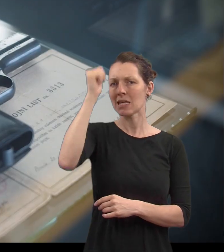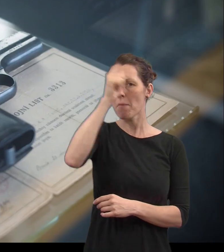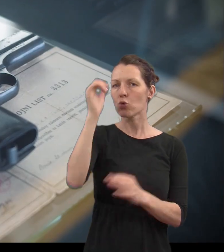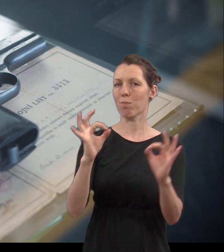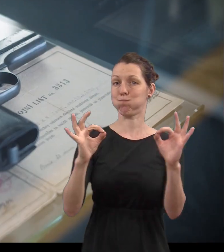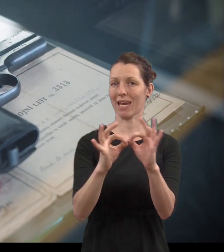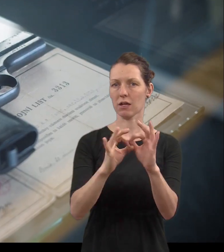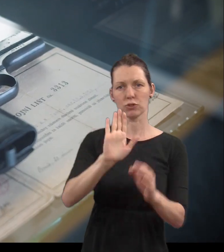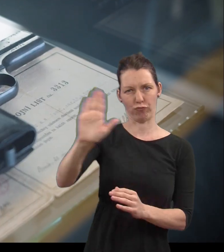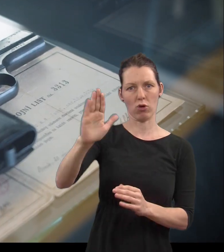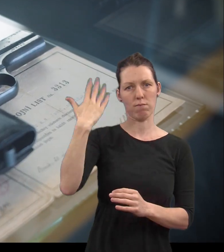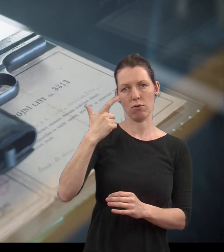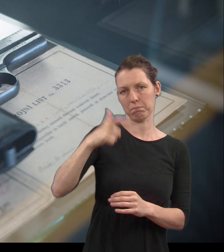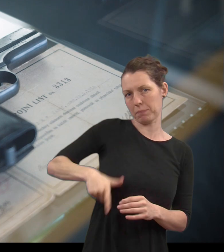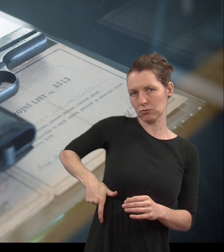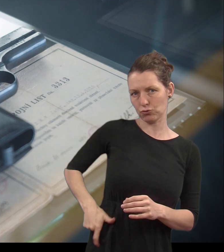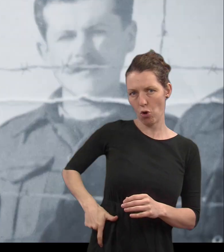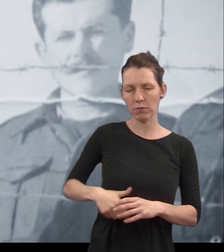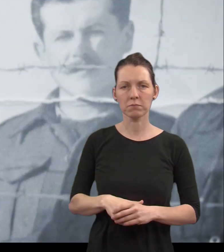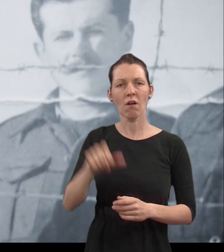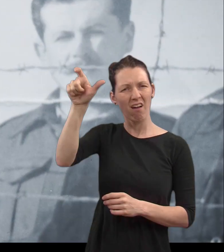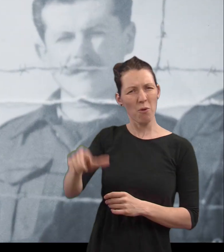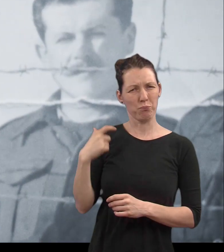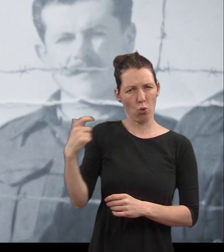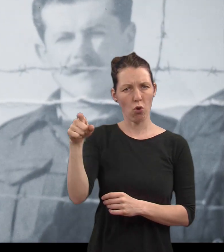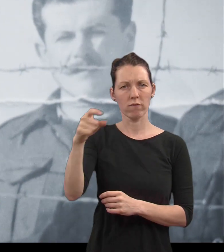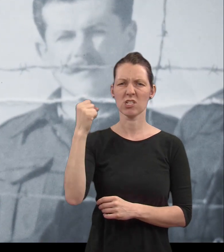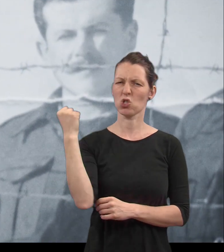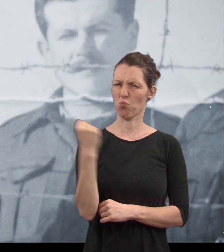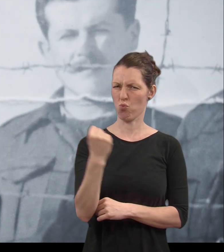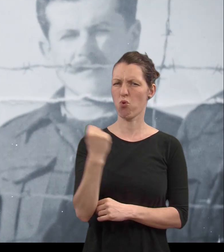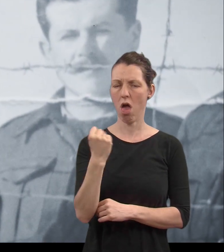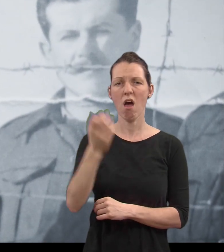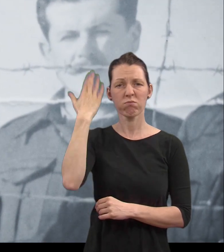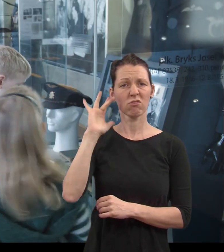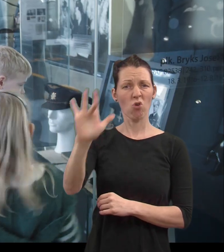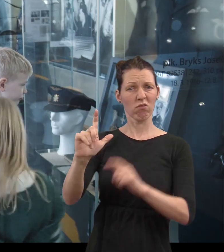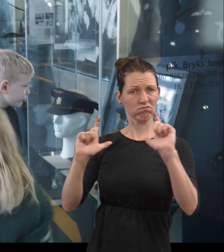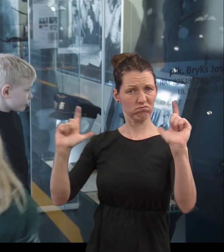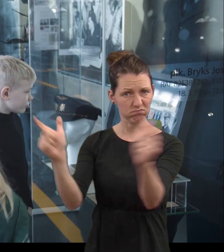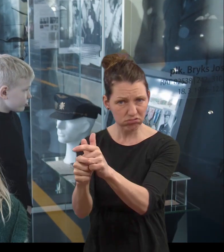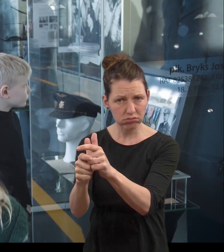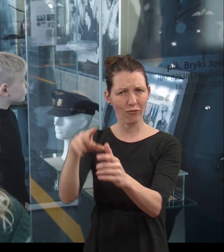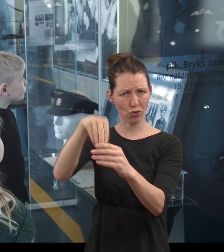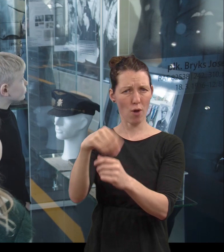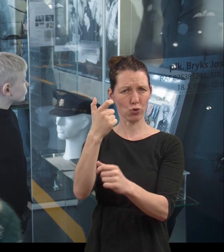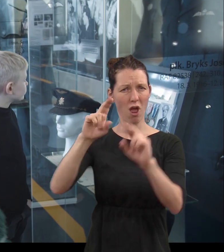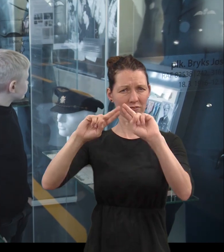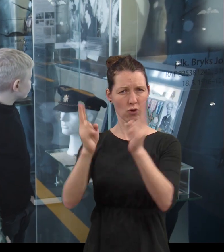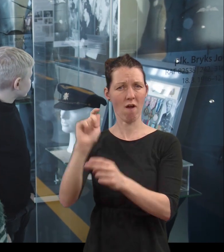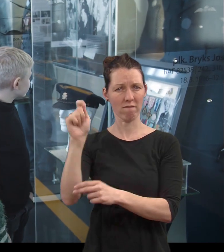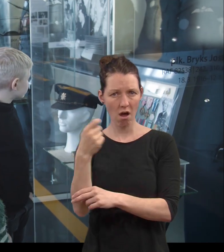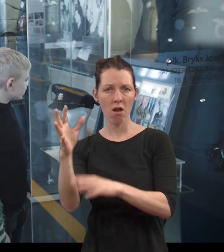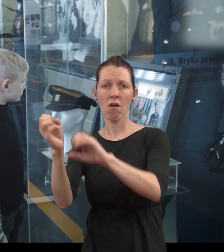zbraň klukovníka Josefa Brixe. Jeho osud byl velmi tragický, protože byl v nacistickém vězení za druhé světové